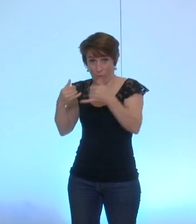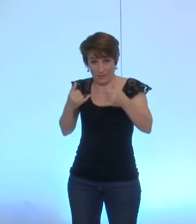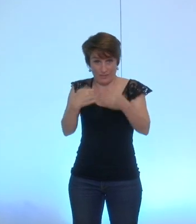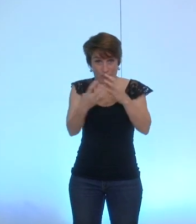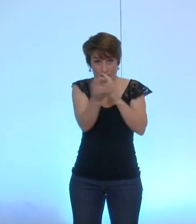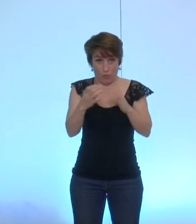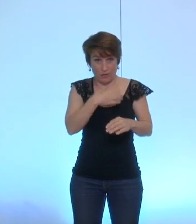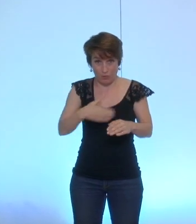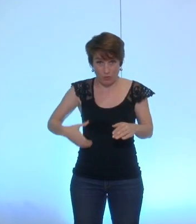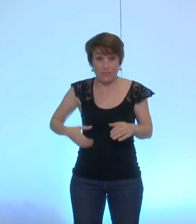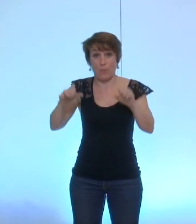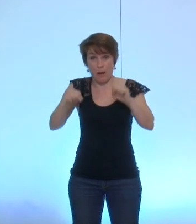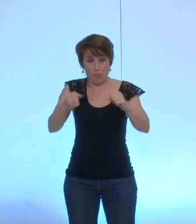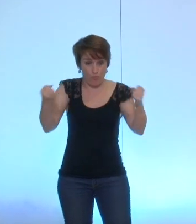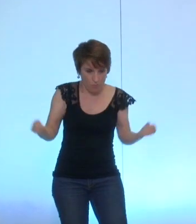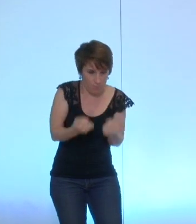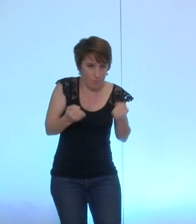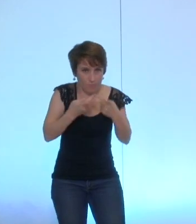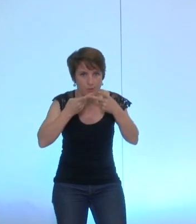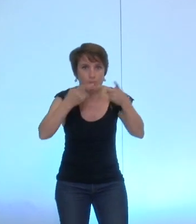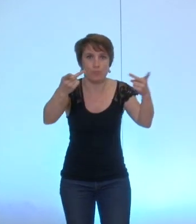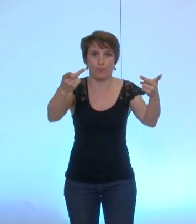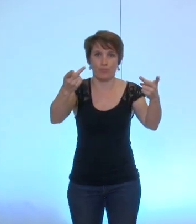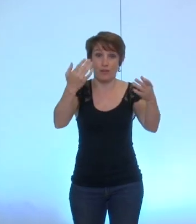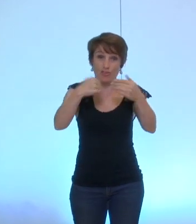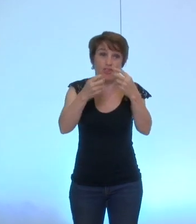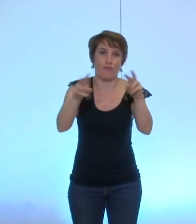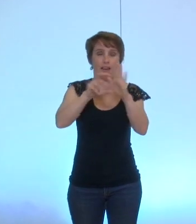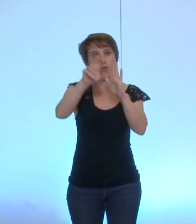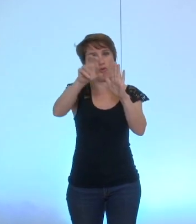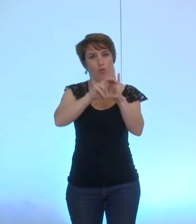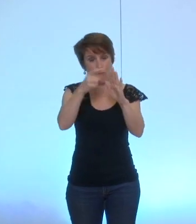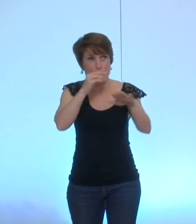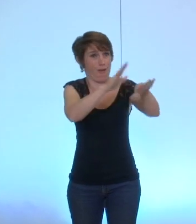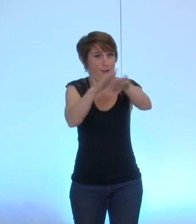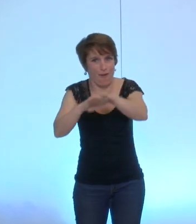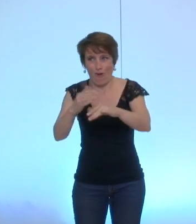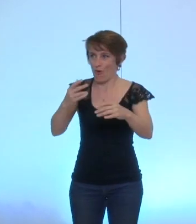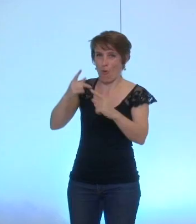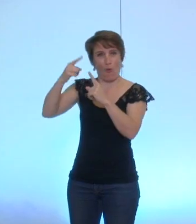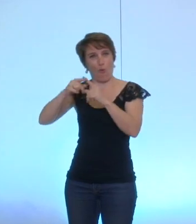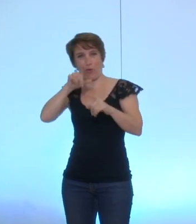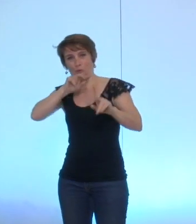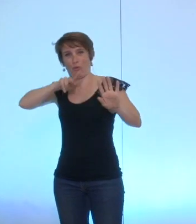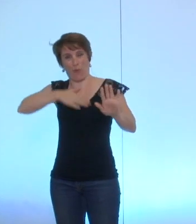sur les outils de la ville la promotion de ses propres outils de communication qui restent évidemment chacun libre de les